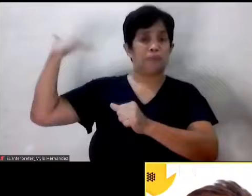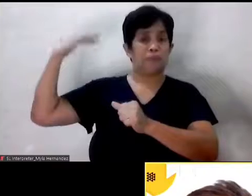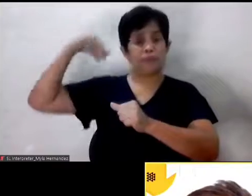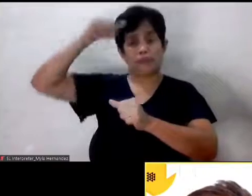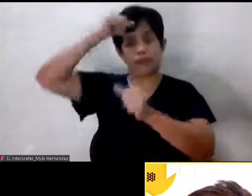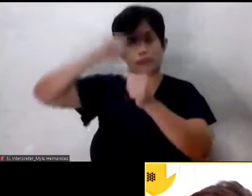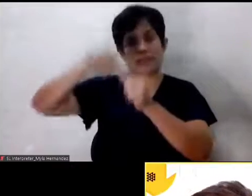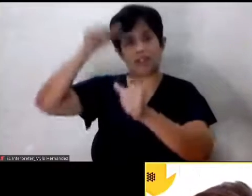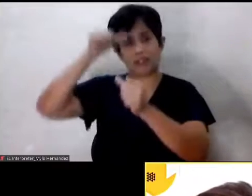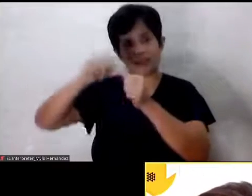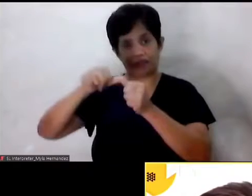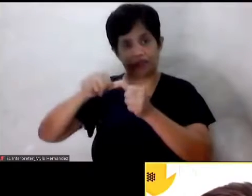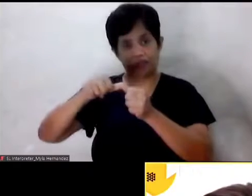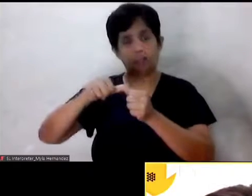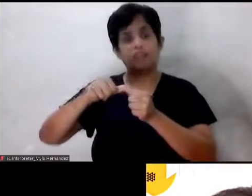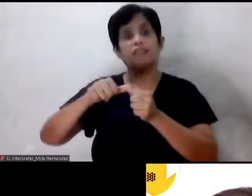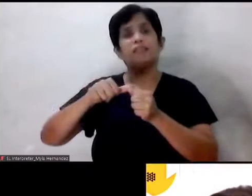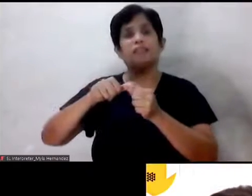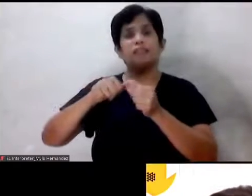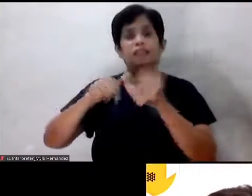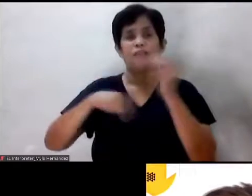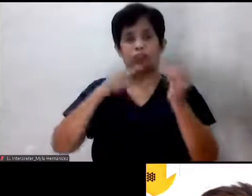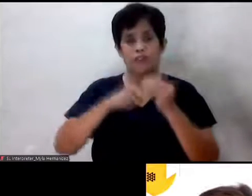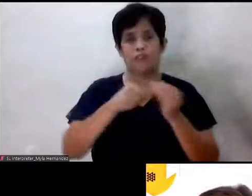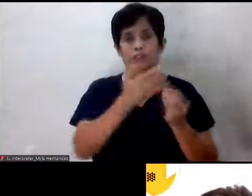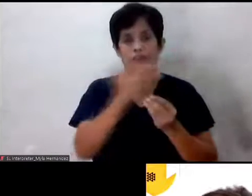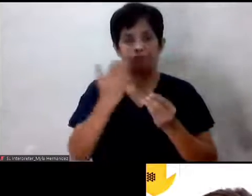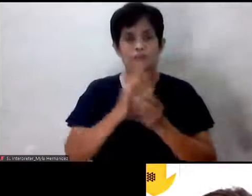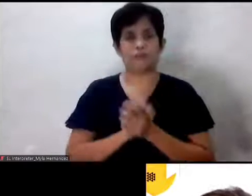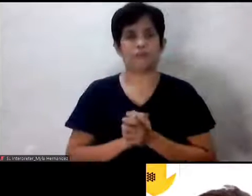tungkol sa'yo. Something like you.